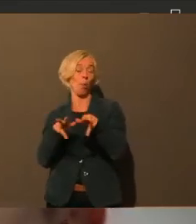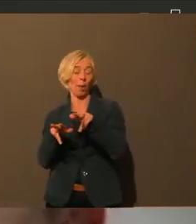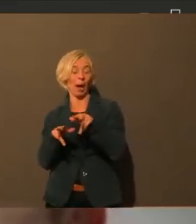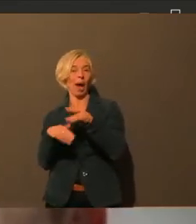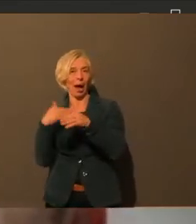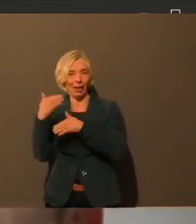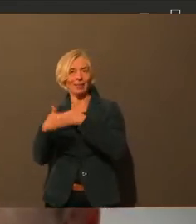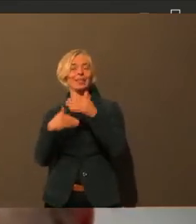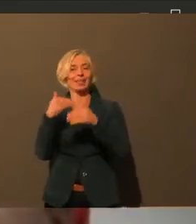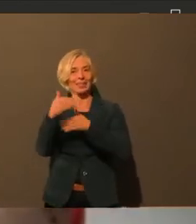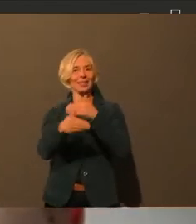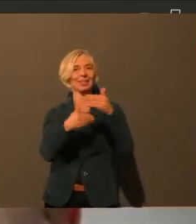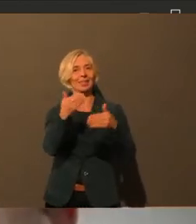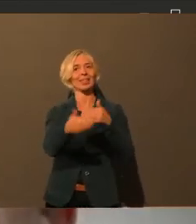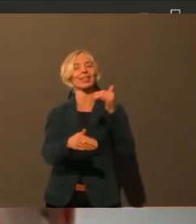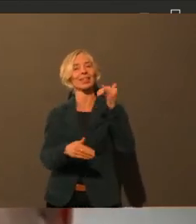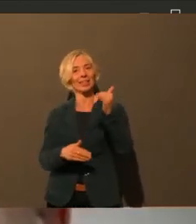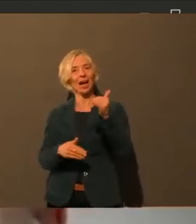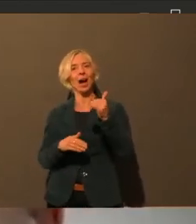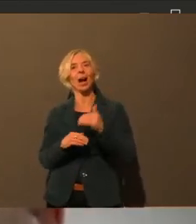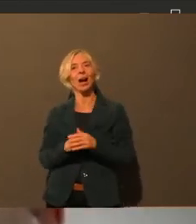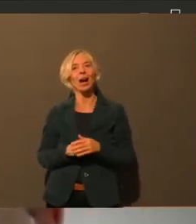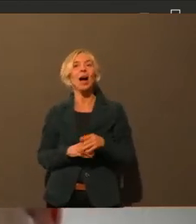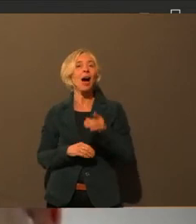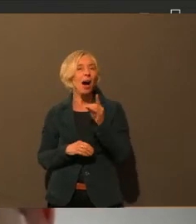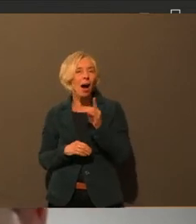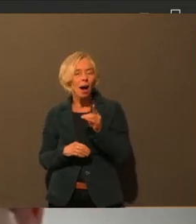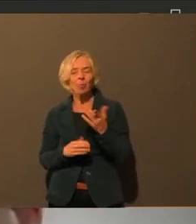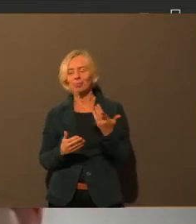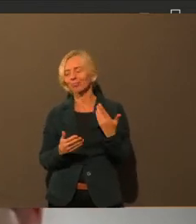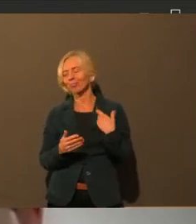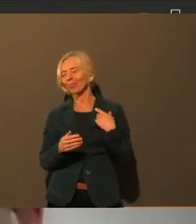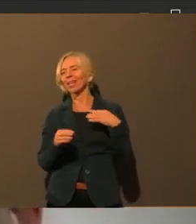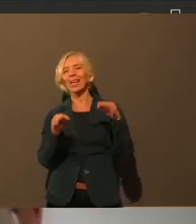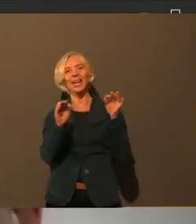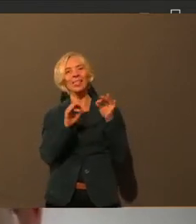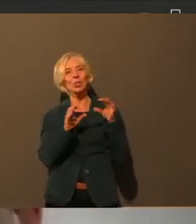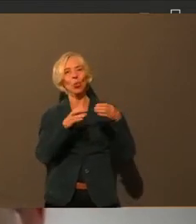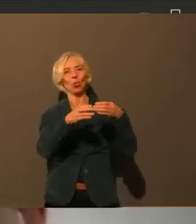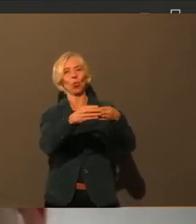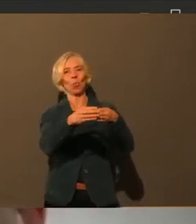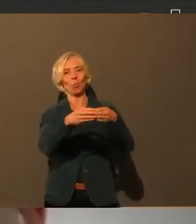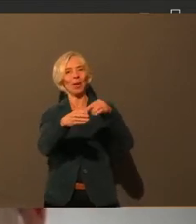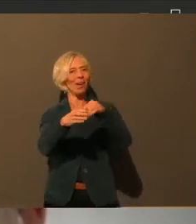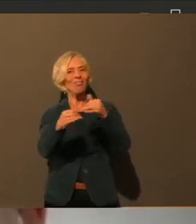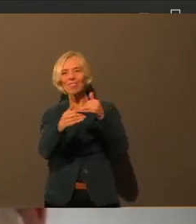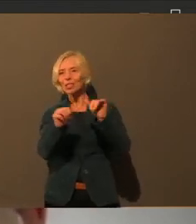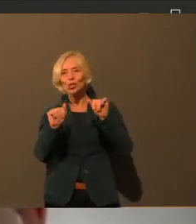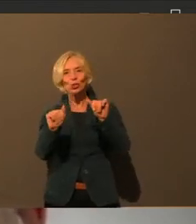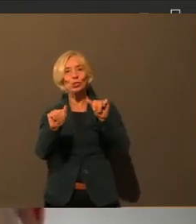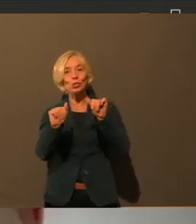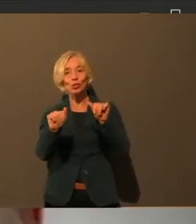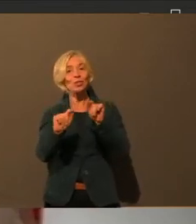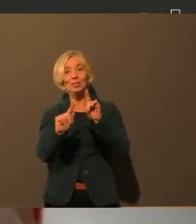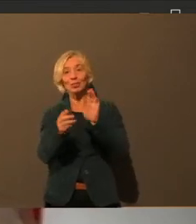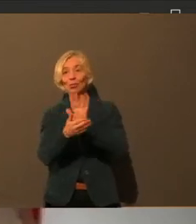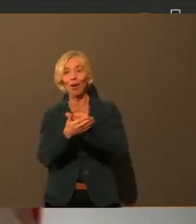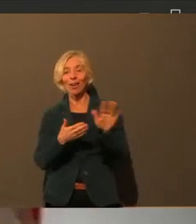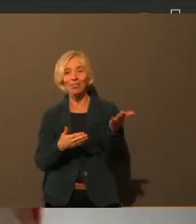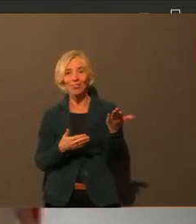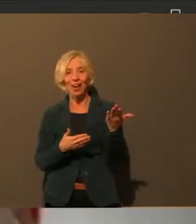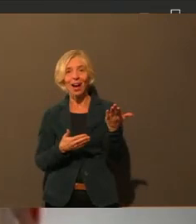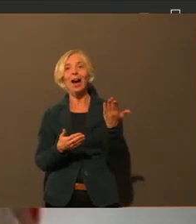Und trotzdem, weil es einfach schwierig ist, die Risikogruppen gerade in den Pflegeheimen zu schützen, ließ es sich nicht verhindern,